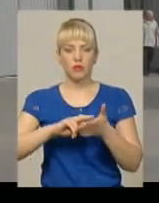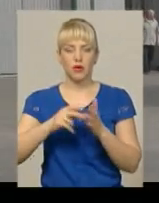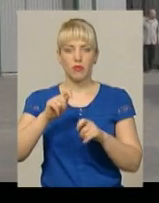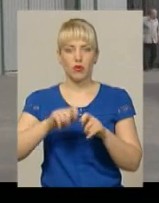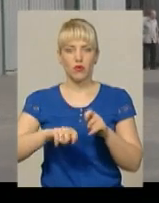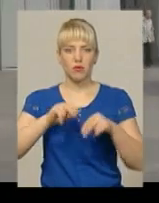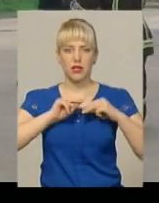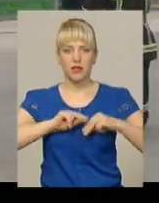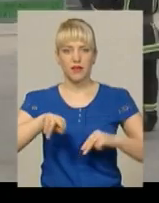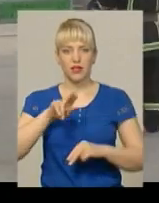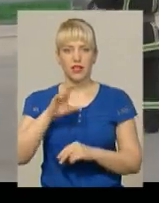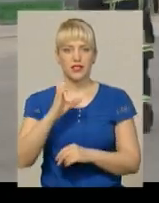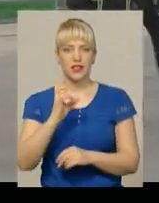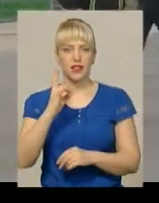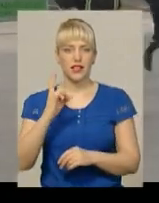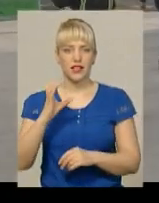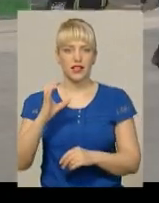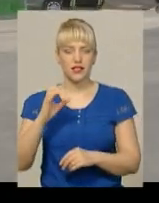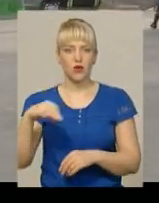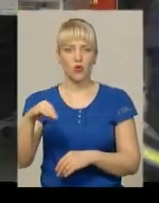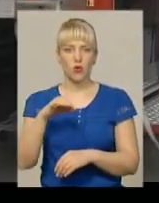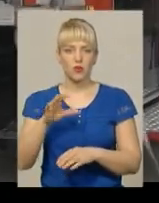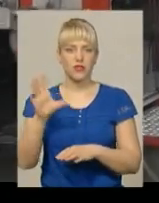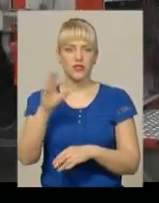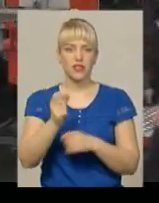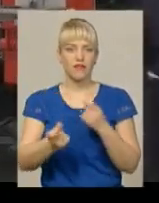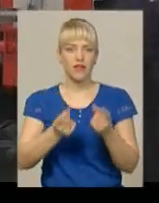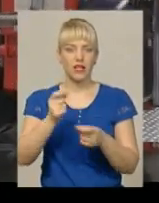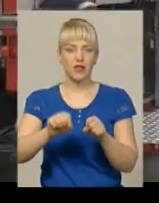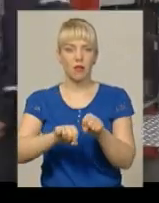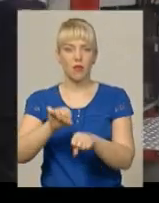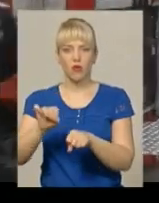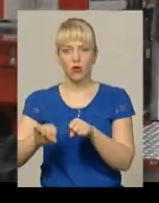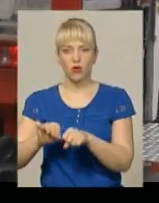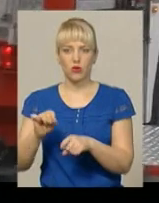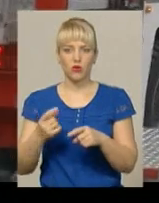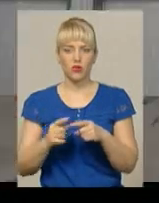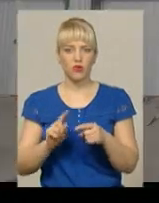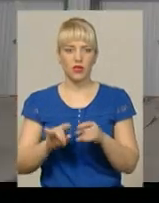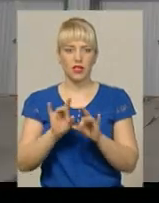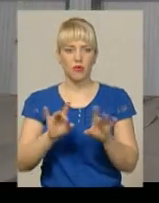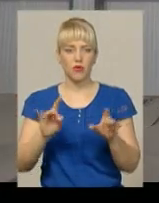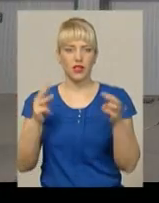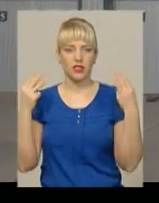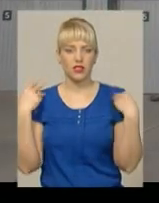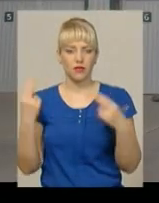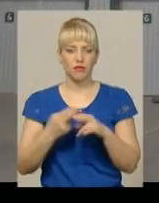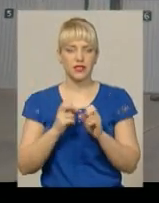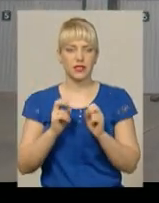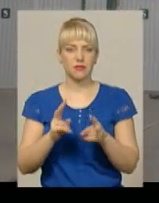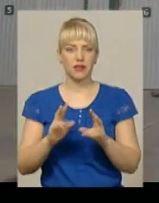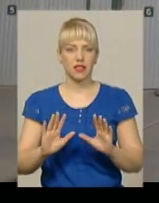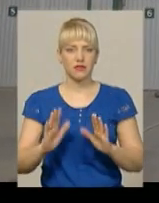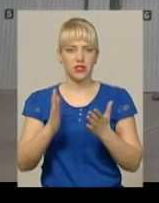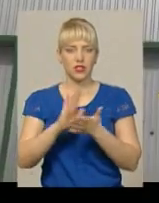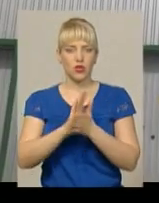ДСНС області. У всіх були виявлені порушення. Про це повідомив начальник відділу пожежної безпеки управління запобігання надзвичайним ситуаціям,